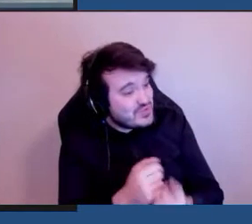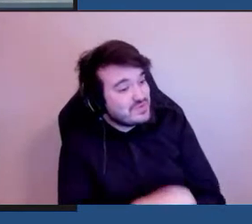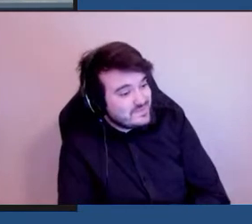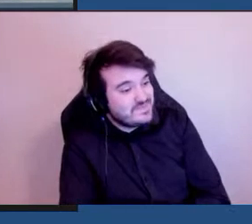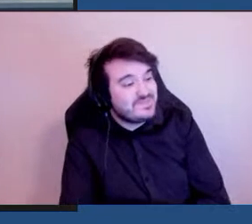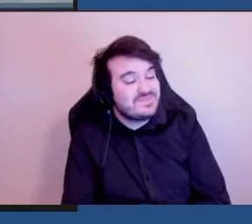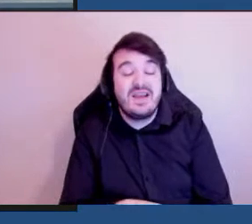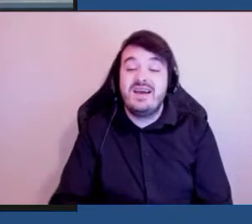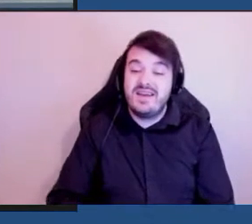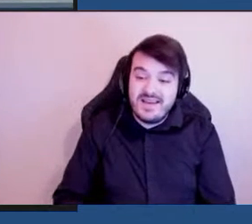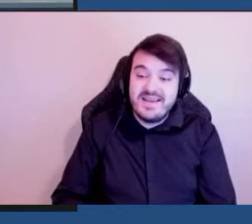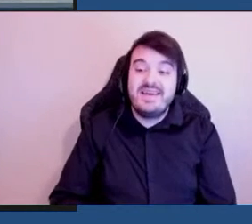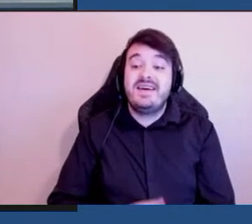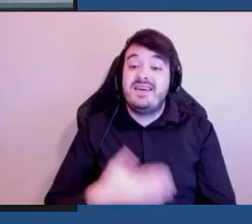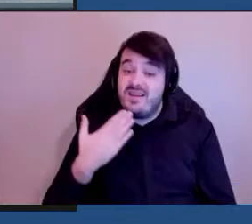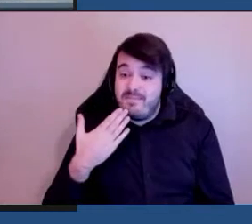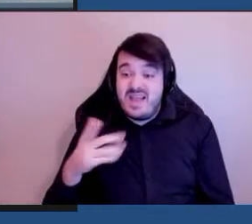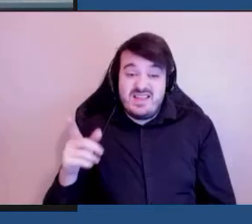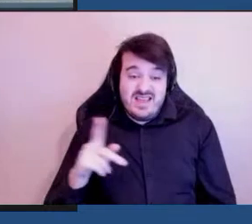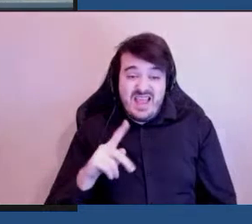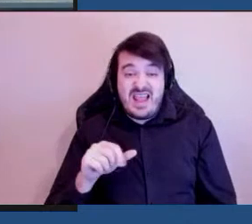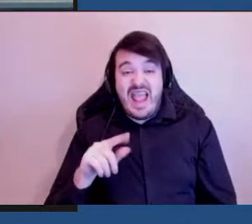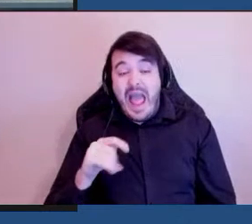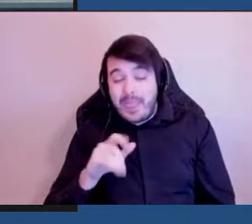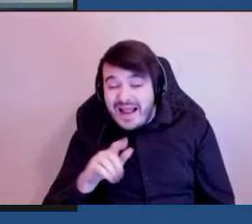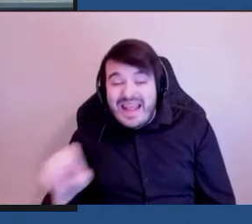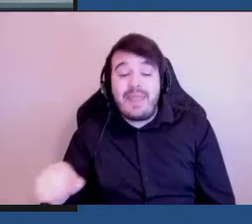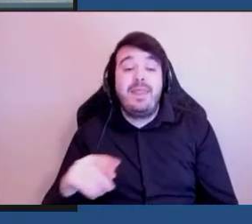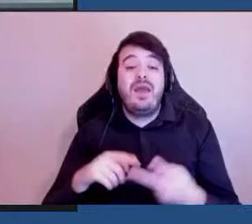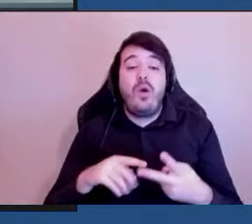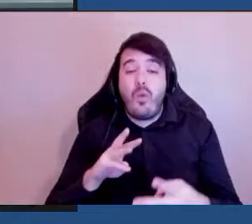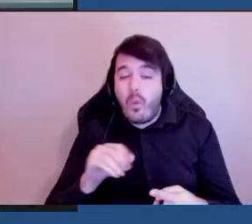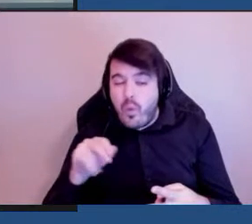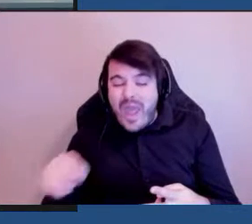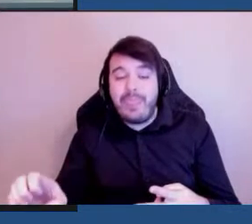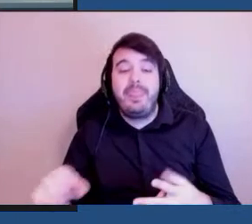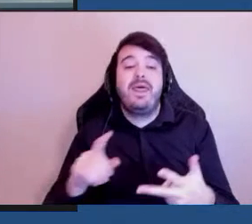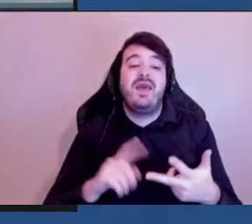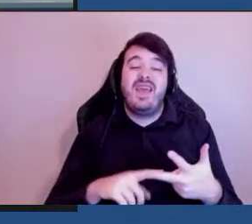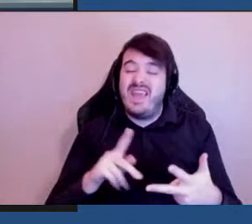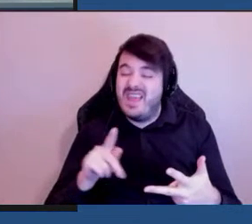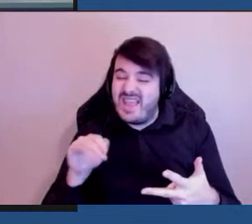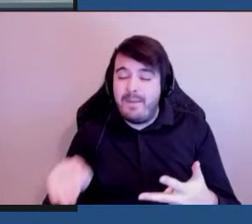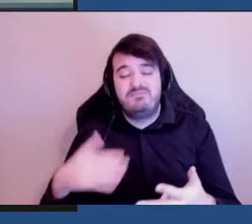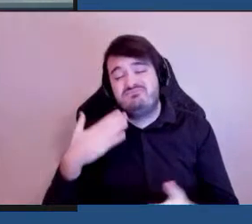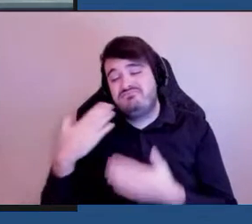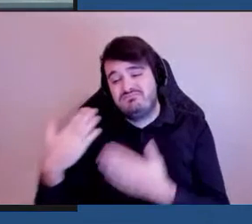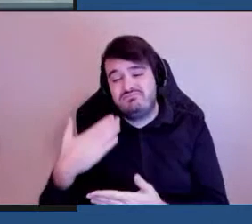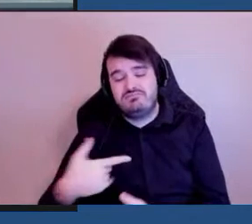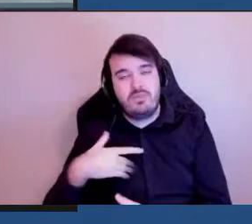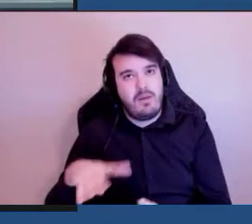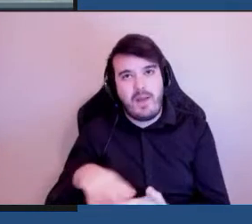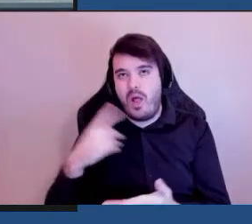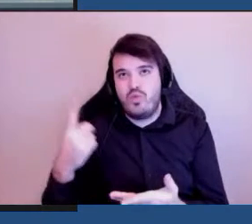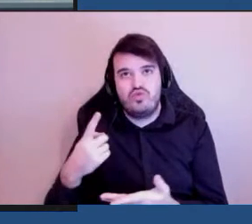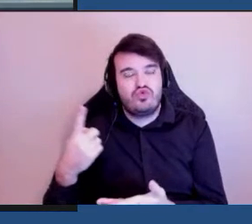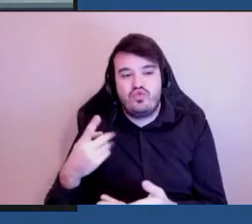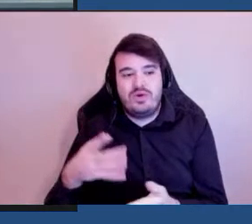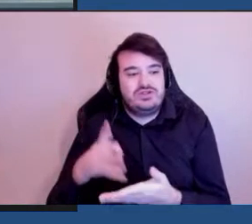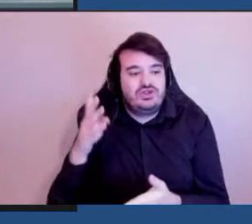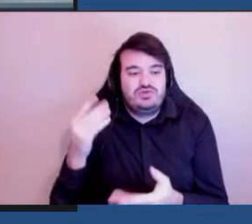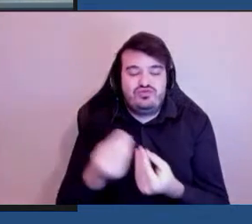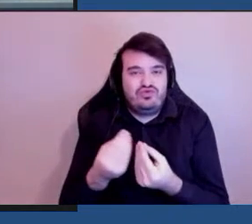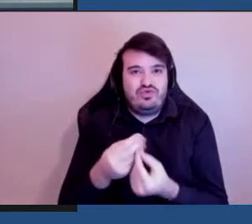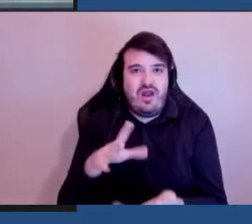merci à Kathleen Wayne et Kim nous apprenons toujours beaucoup lorsque nous travaillons avec